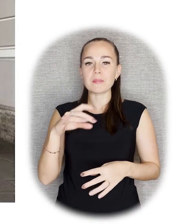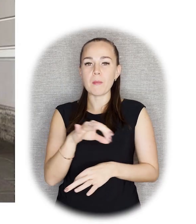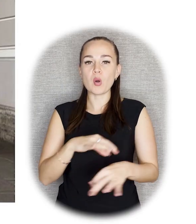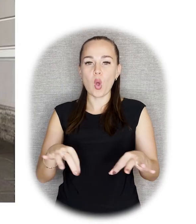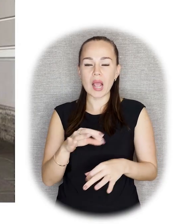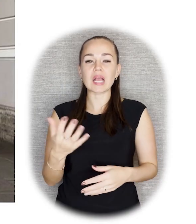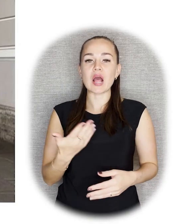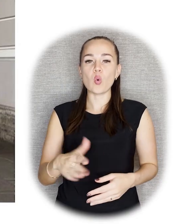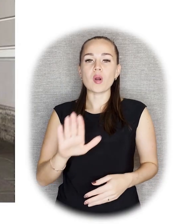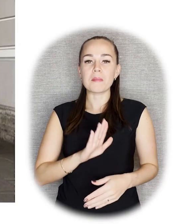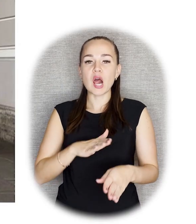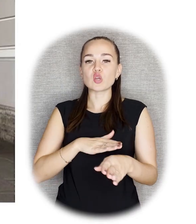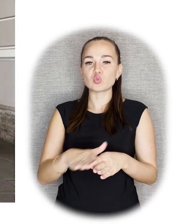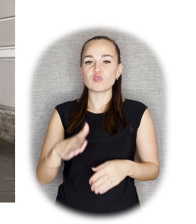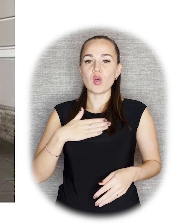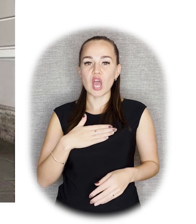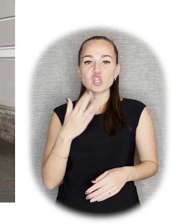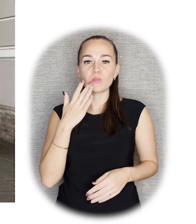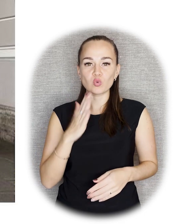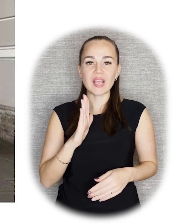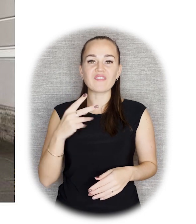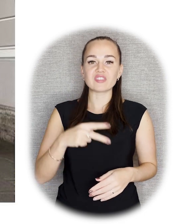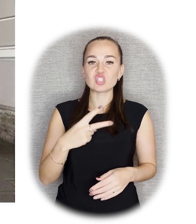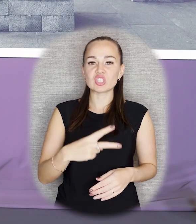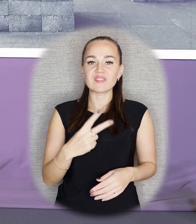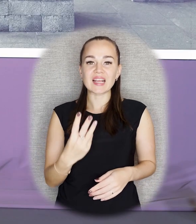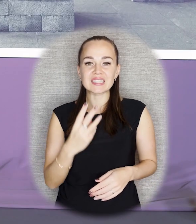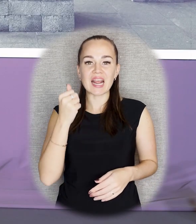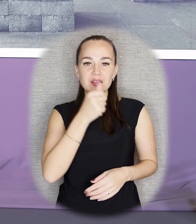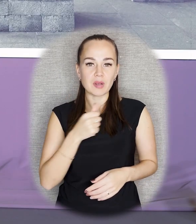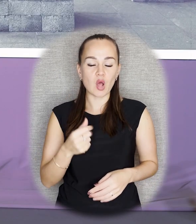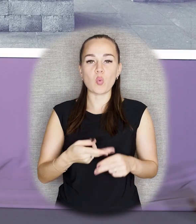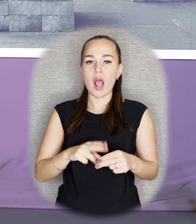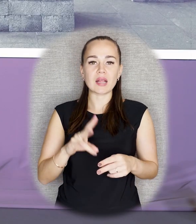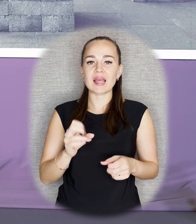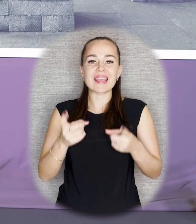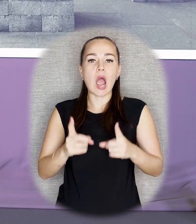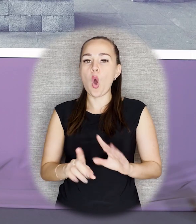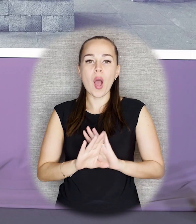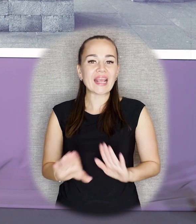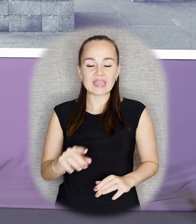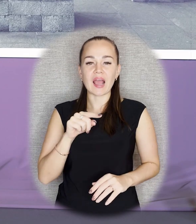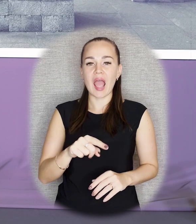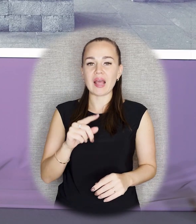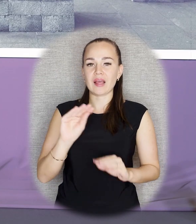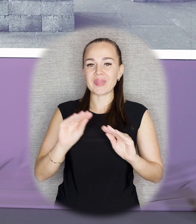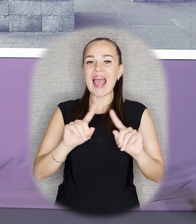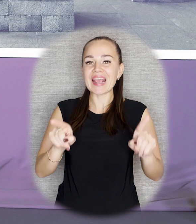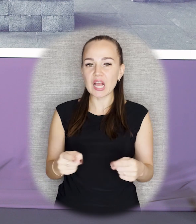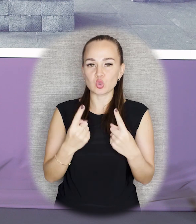был осуществлен нашим музеем в 2023 году. Это не оригиналы, это реконструкция скульпту, моделей,